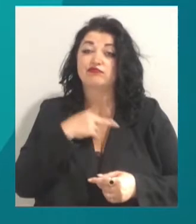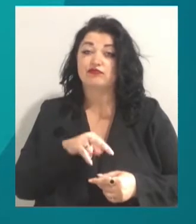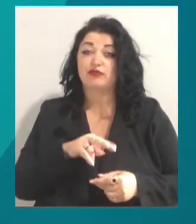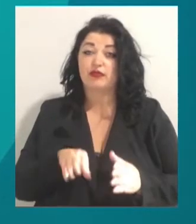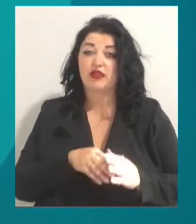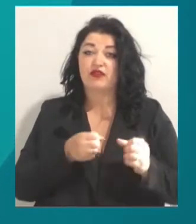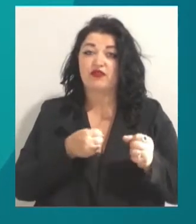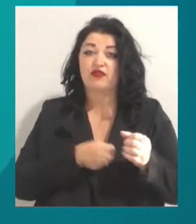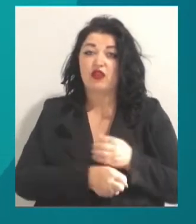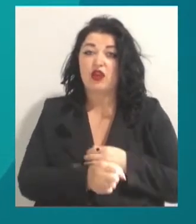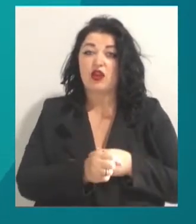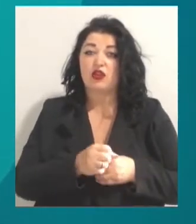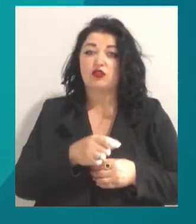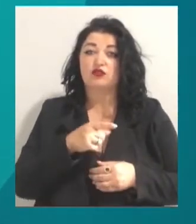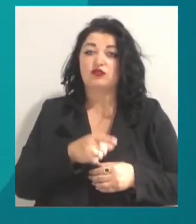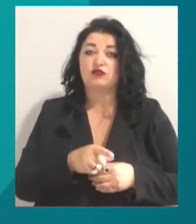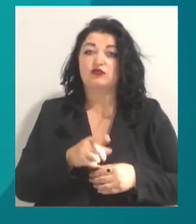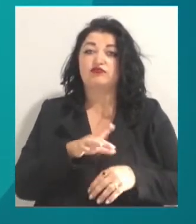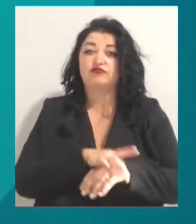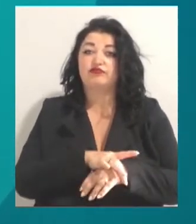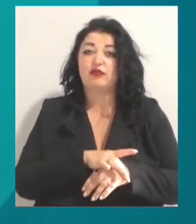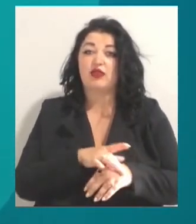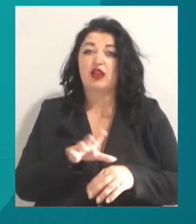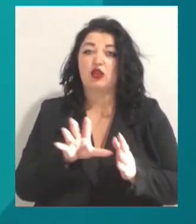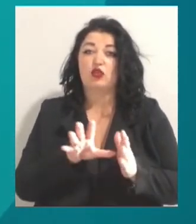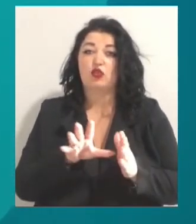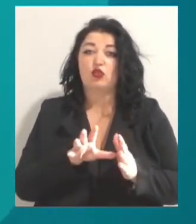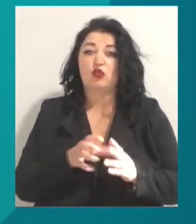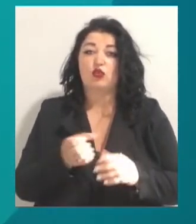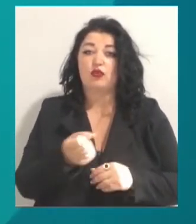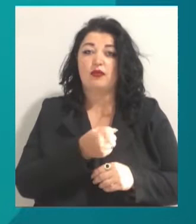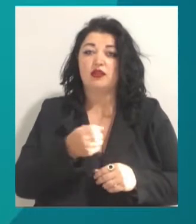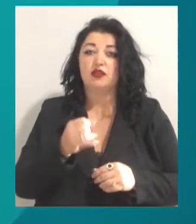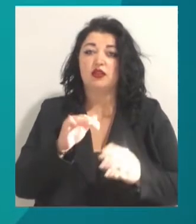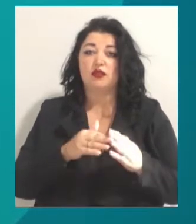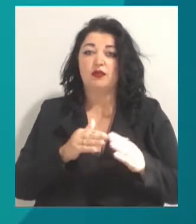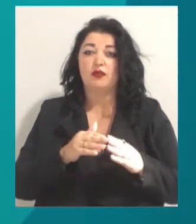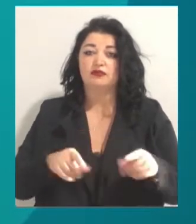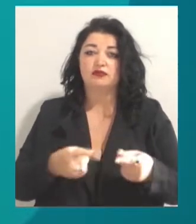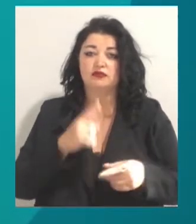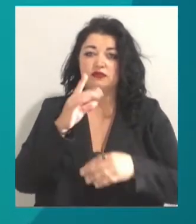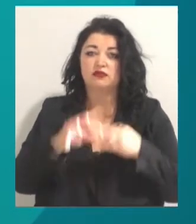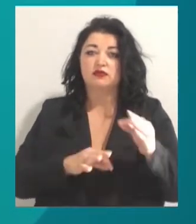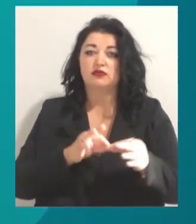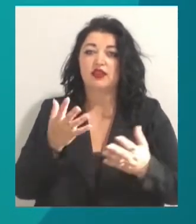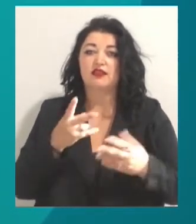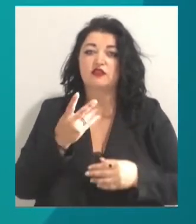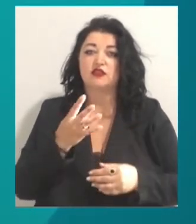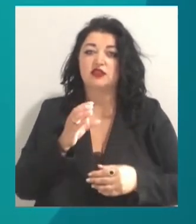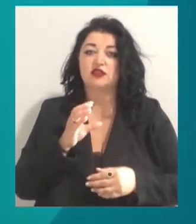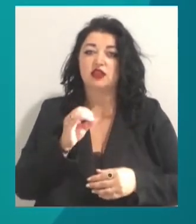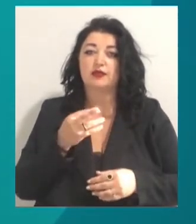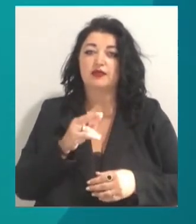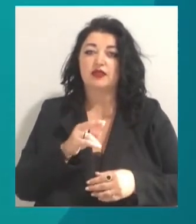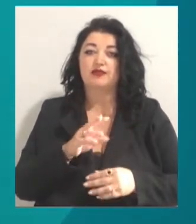листопаді його змінили на носіння електронного браслету, системи остеження та цілодобовий домашній арешт, який 24 червня нинішнього року